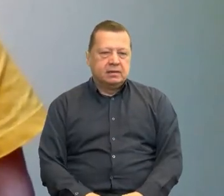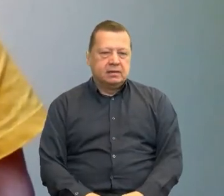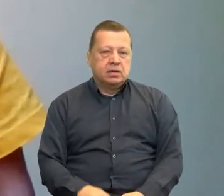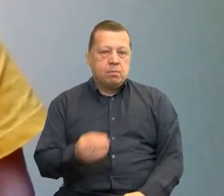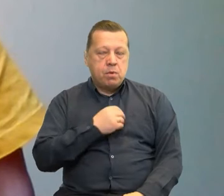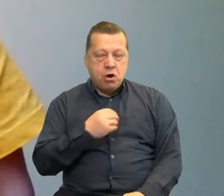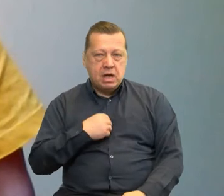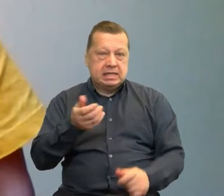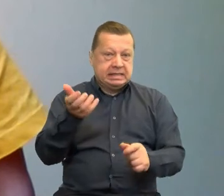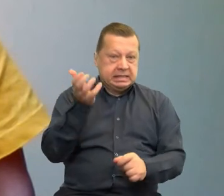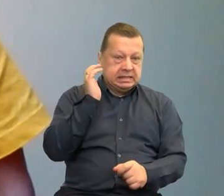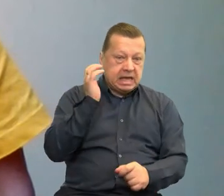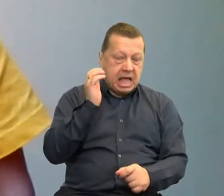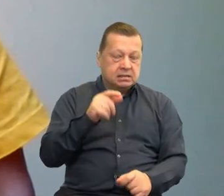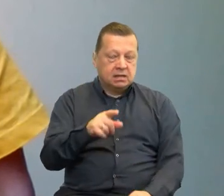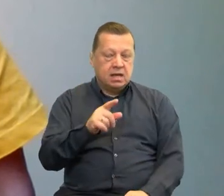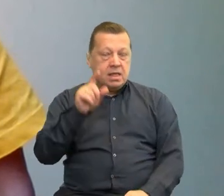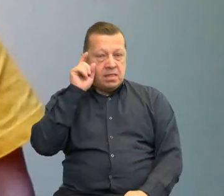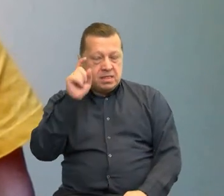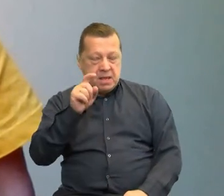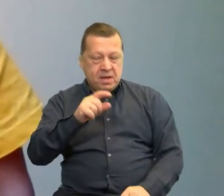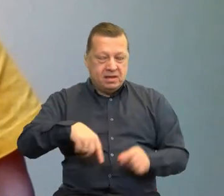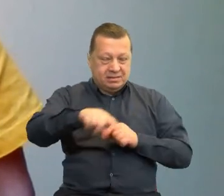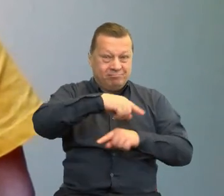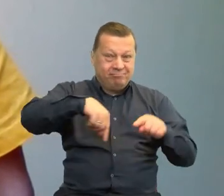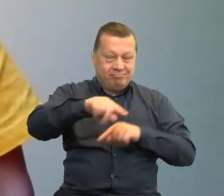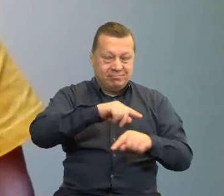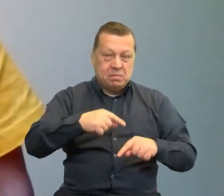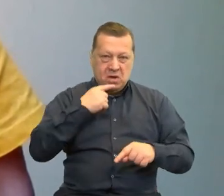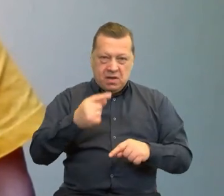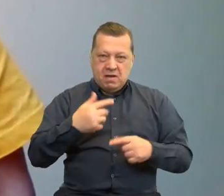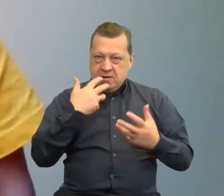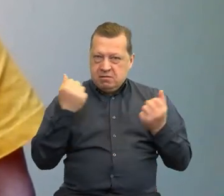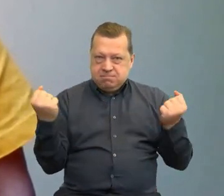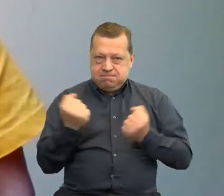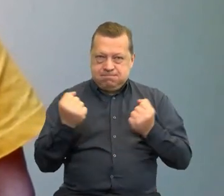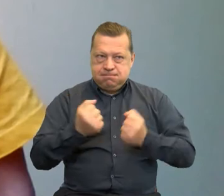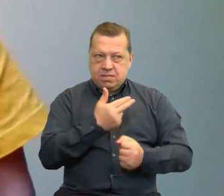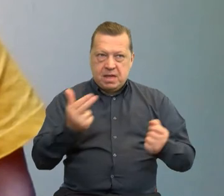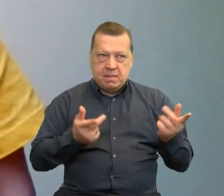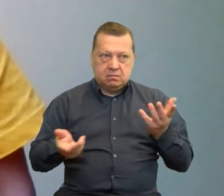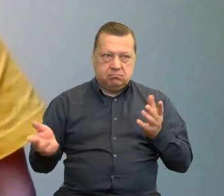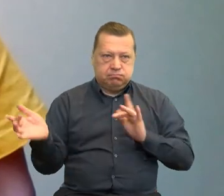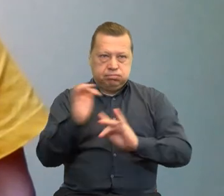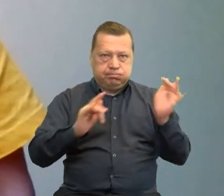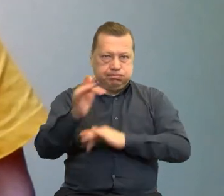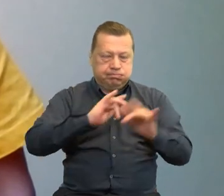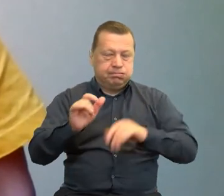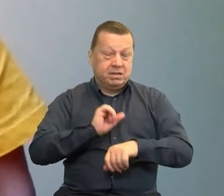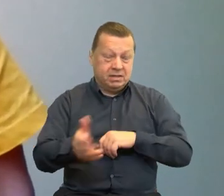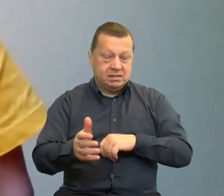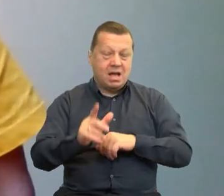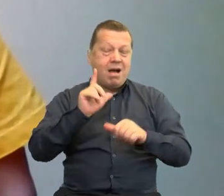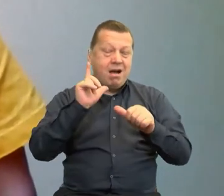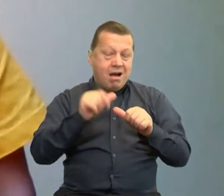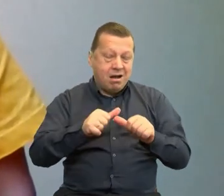-polsko-niemiecki w tej chwili jest gorącym tematem, ale ufamy, że to może się, może to poskutkować po prostu spojrzeniem przyszłość i